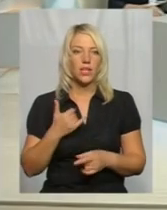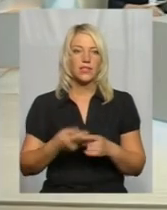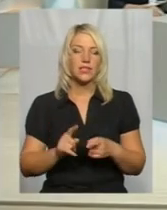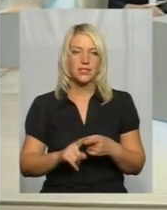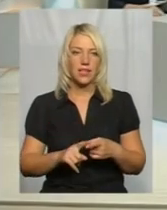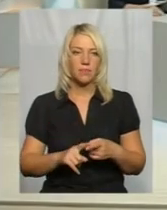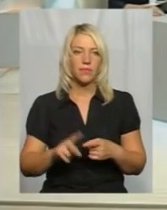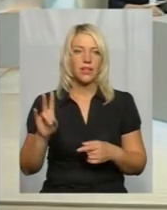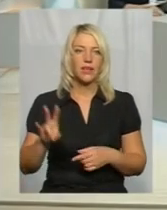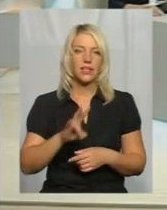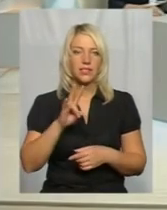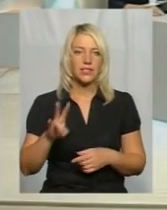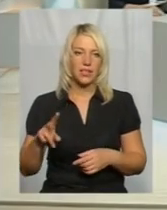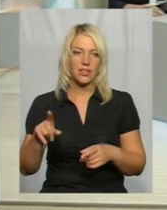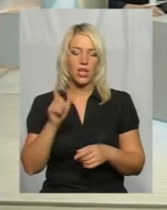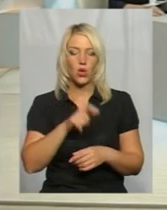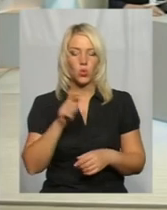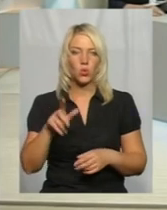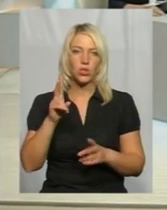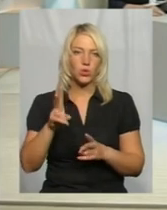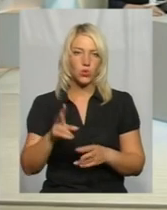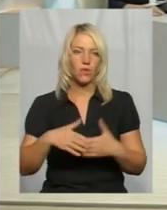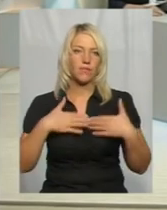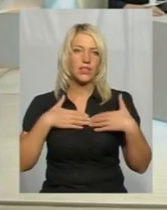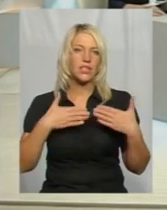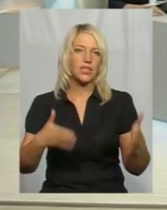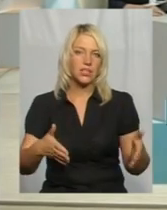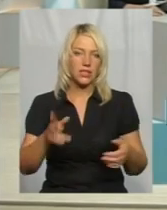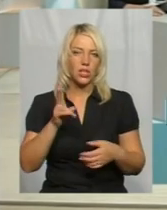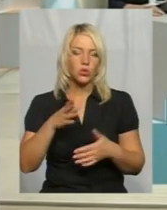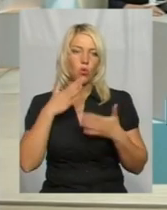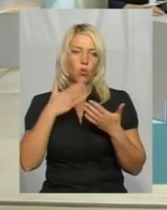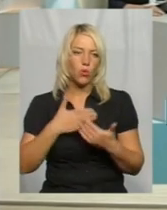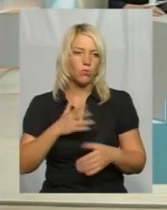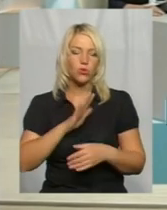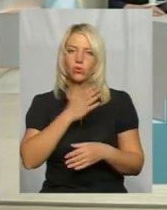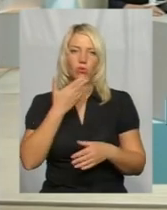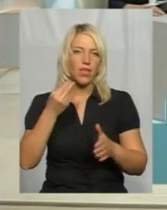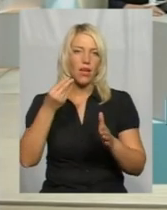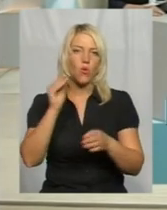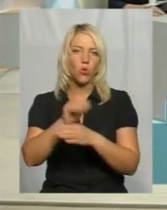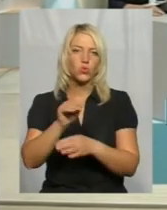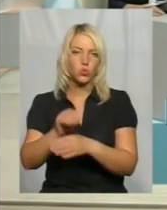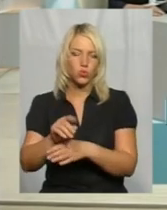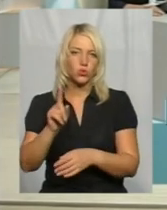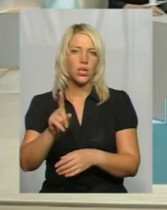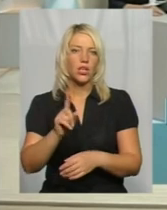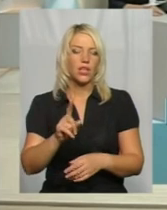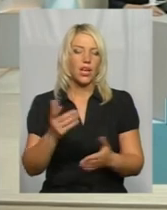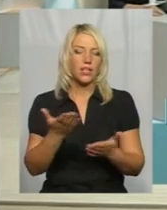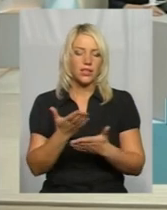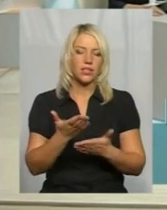християни, також люди, які відкриті, які люблять, які не осуджують, і які готові,